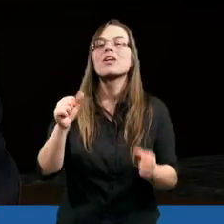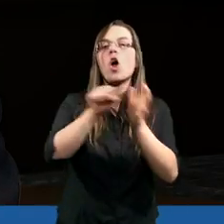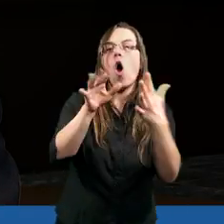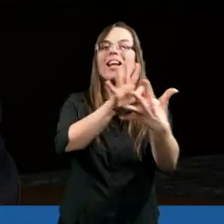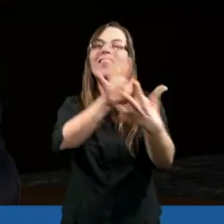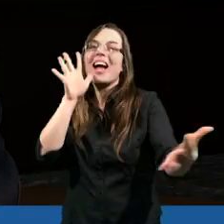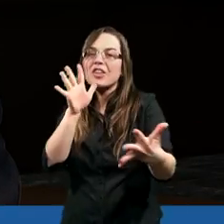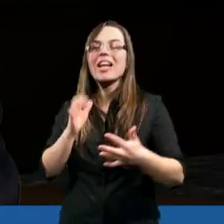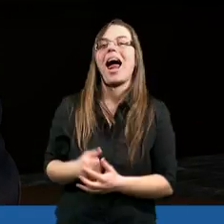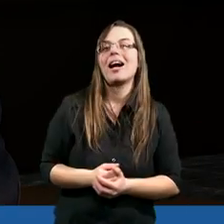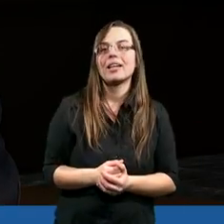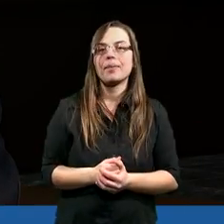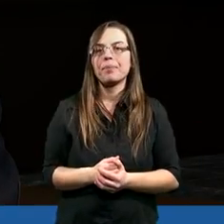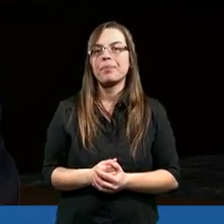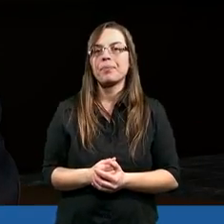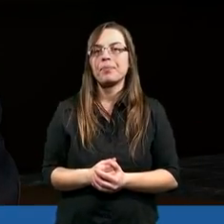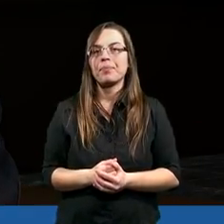abyśmy odzwierciedlali